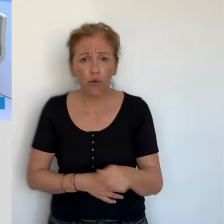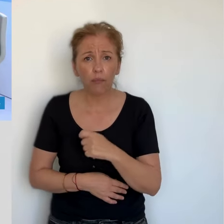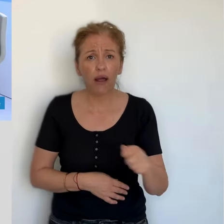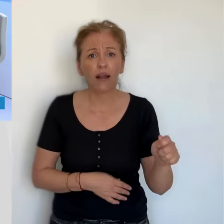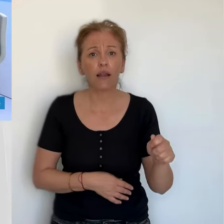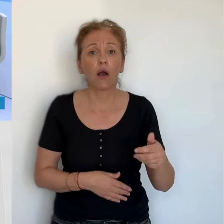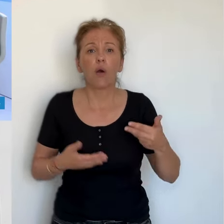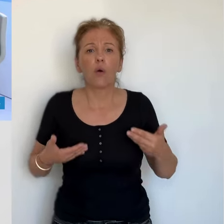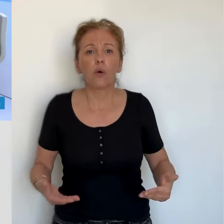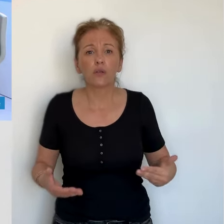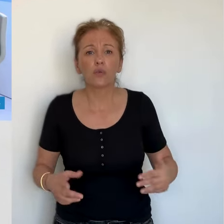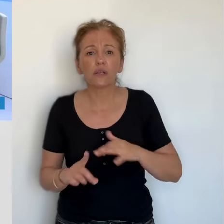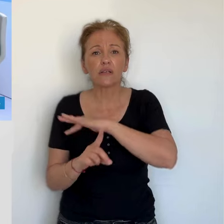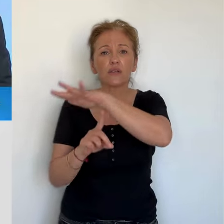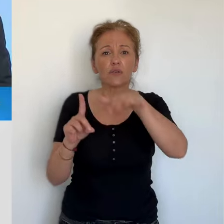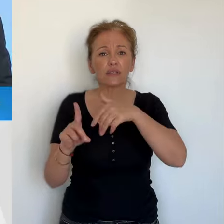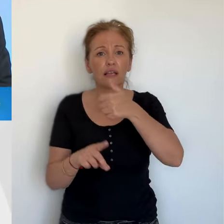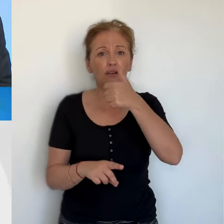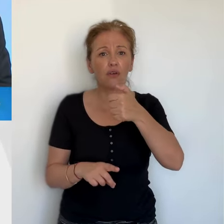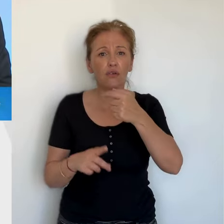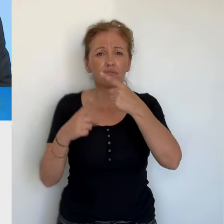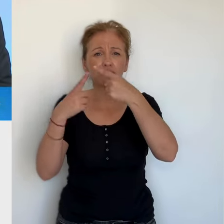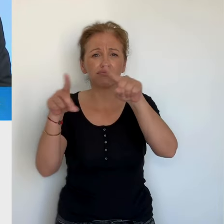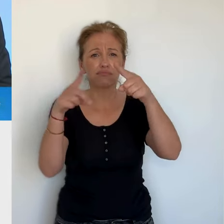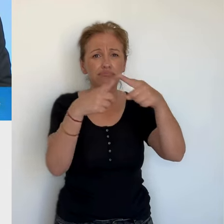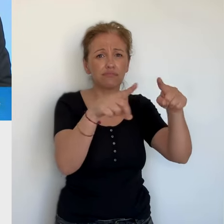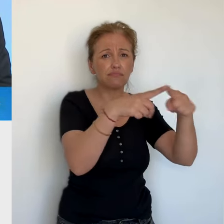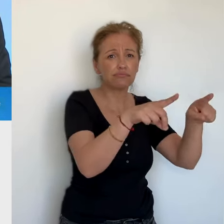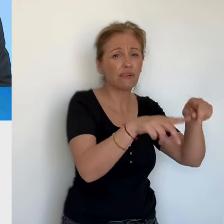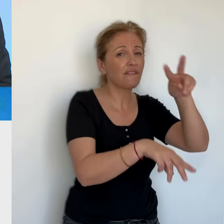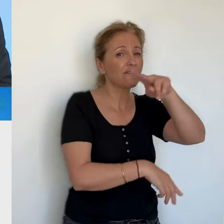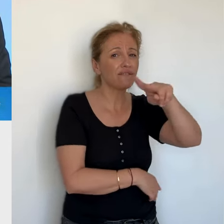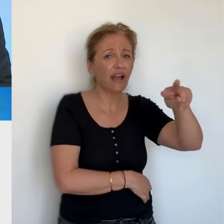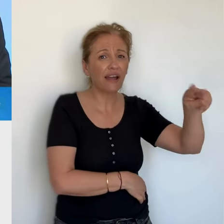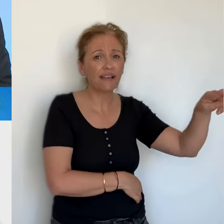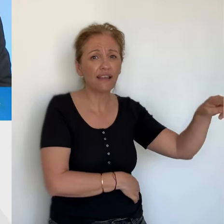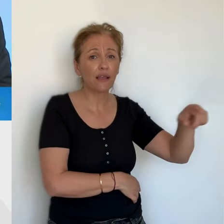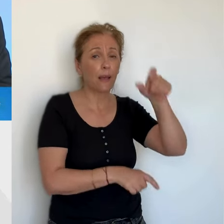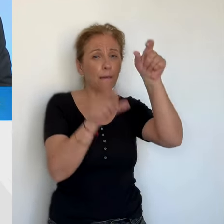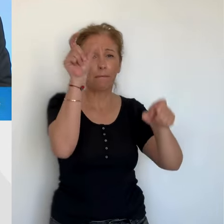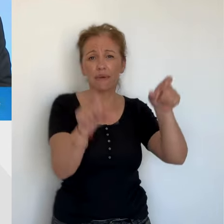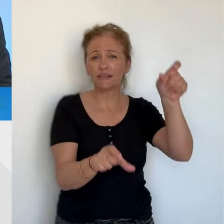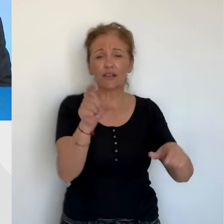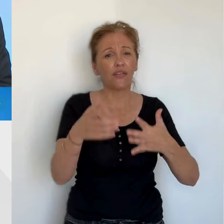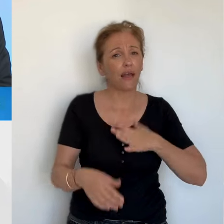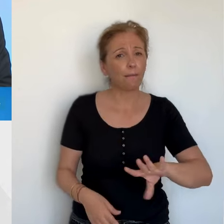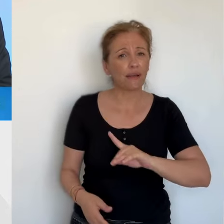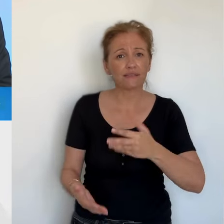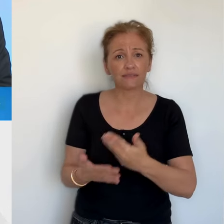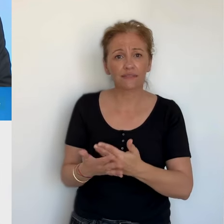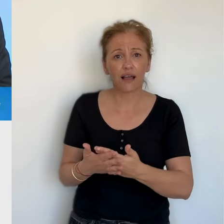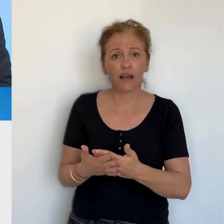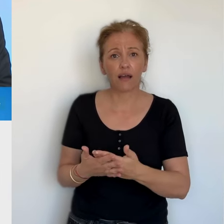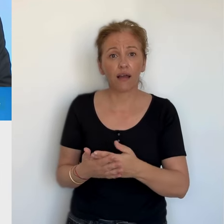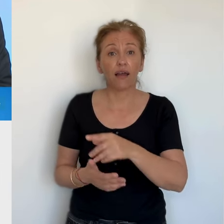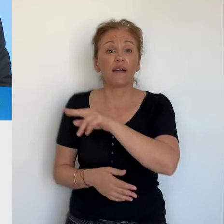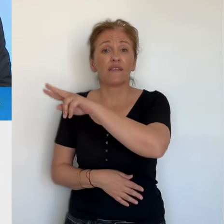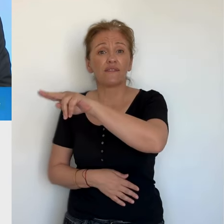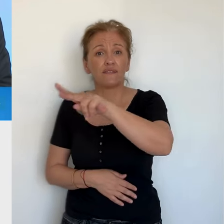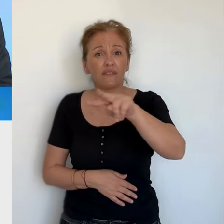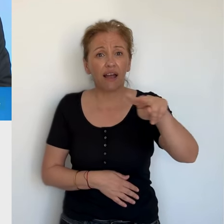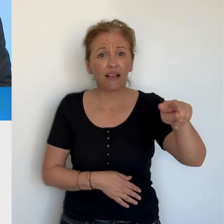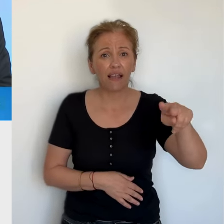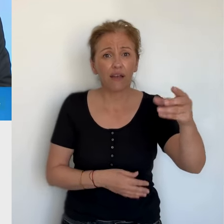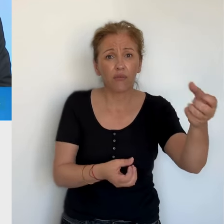interrelations, n pas les mêmes interactions. Et c'est normal qu se positionnent différemment. C'est tout à fait normal. La société corse d'aujourd'hui, elle est plurielle, elle est